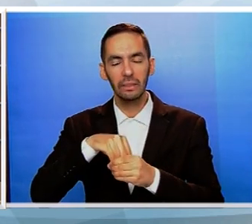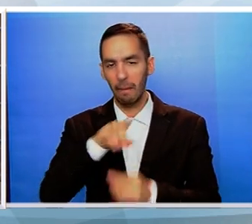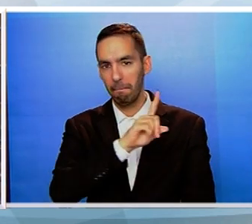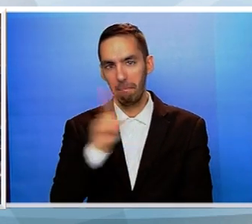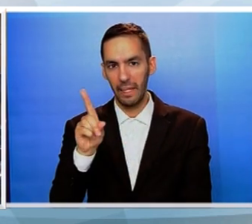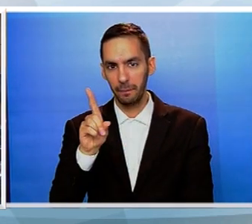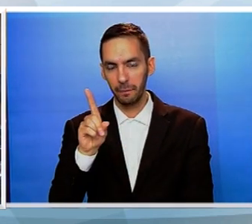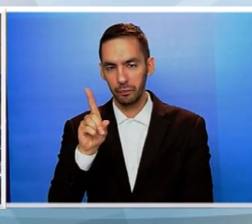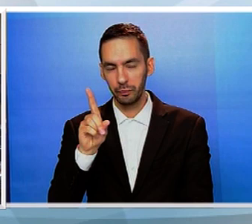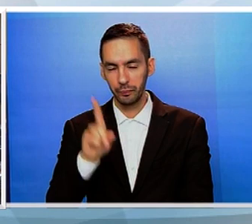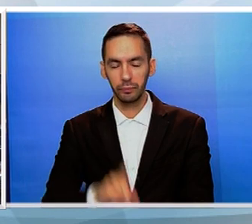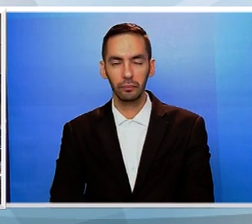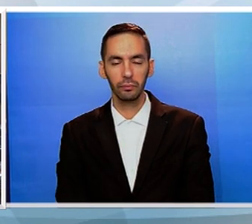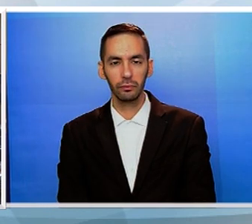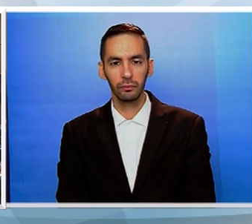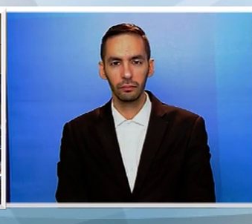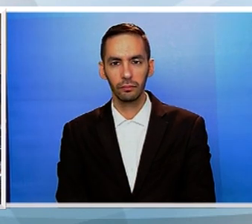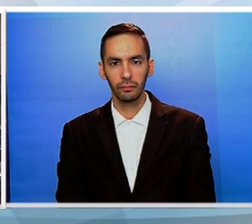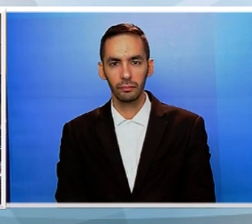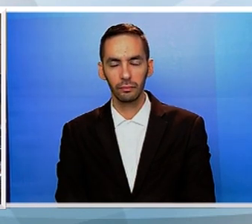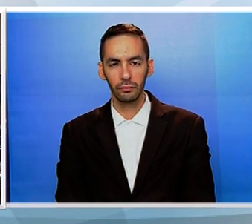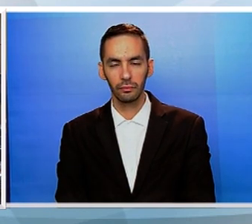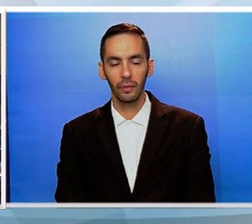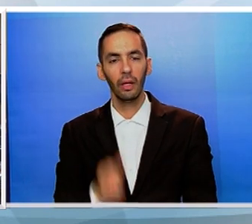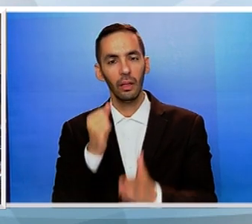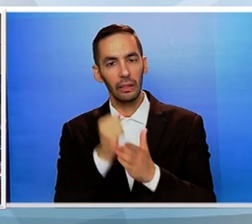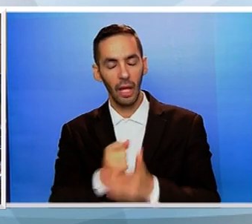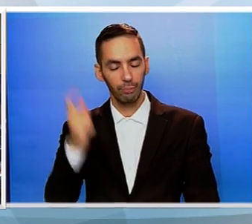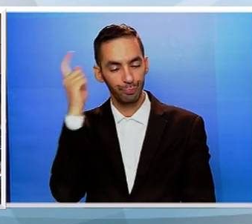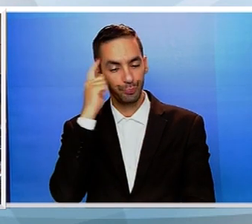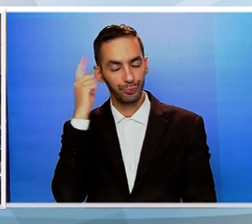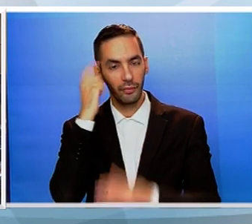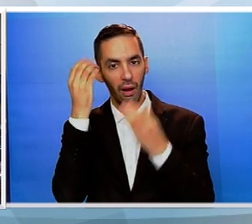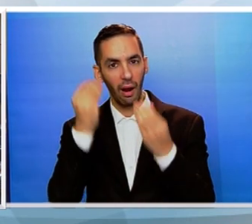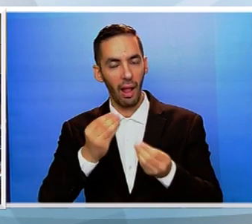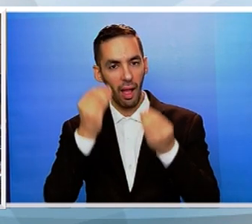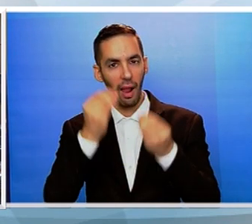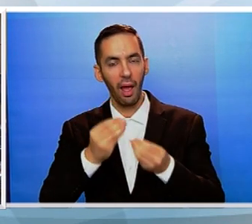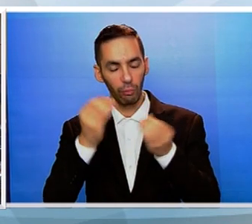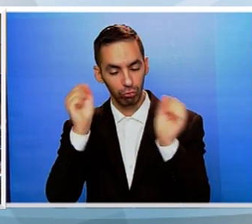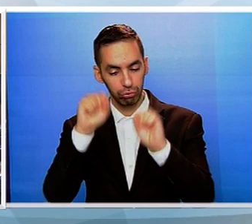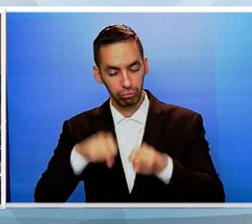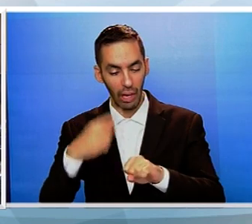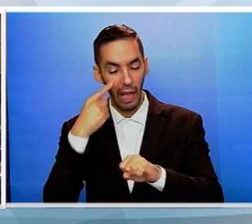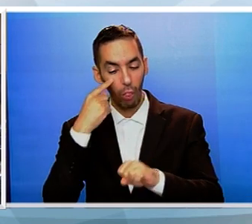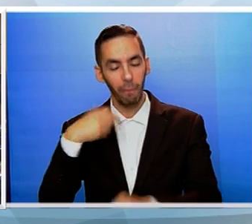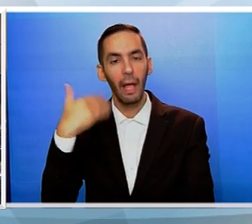Αλλά και με σοφροσύνη και σύμνηση να προδιαγράψουμε το αύριο για την πατρίδα μας.